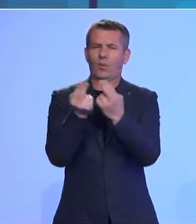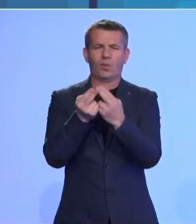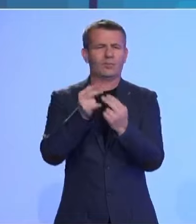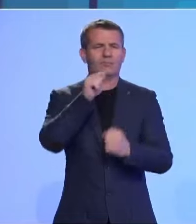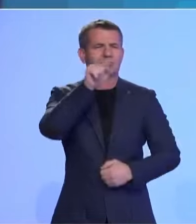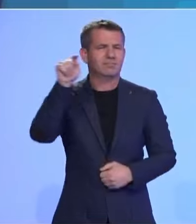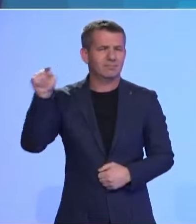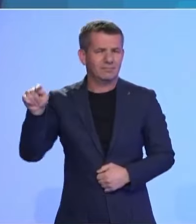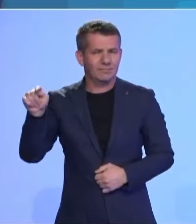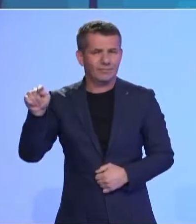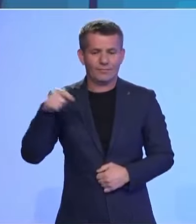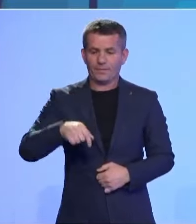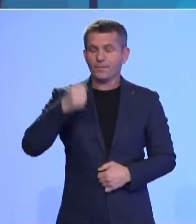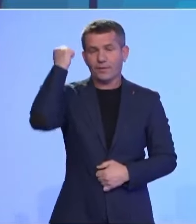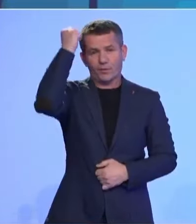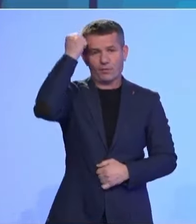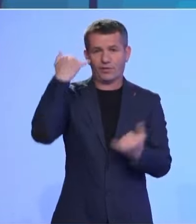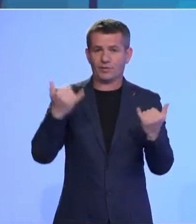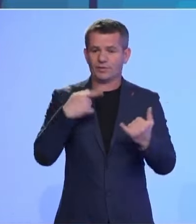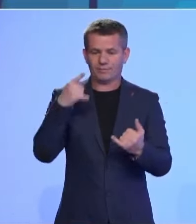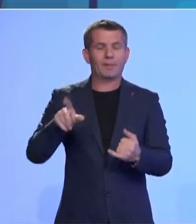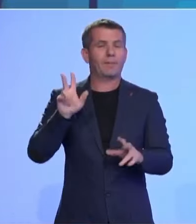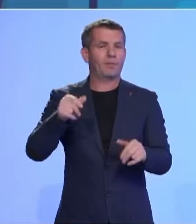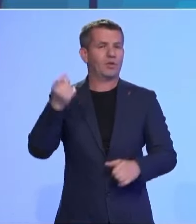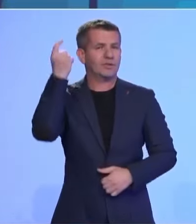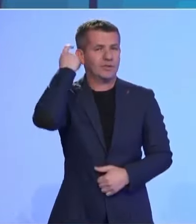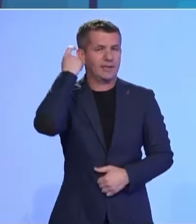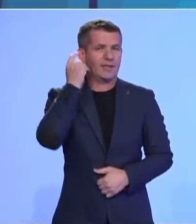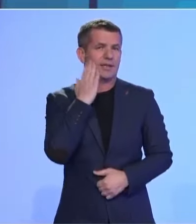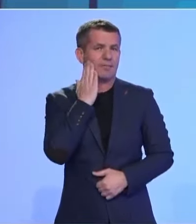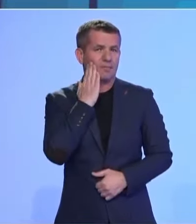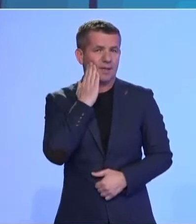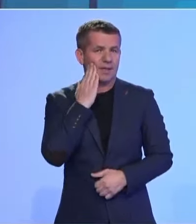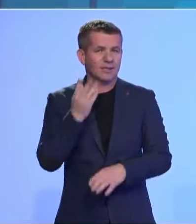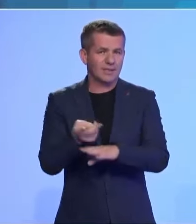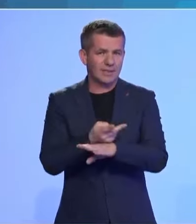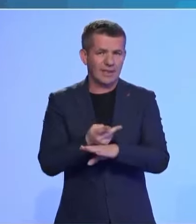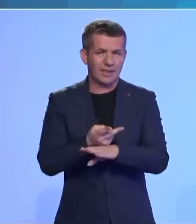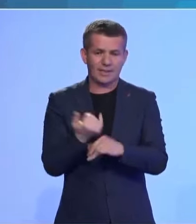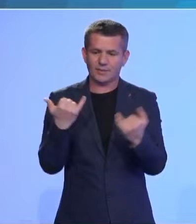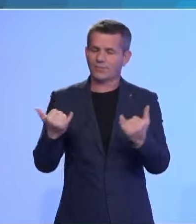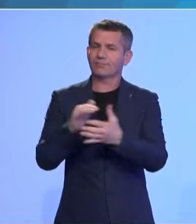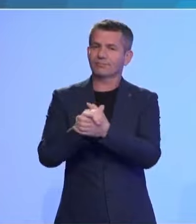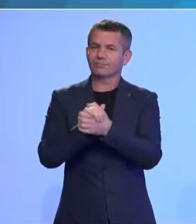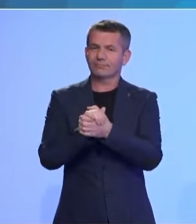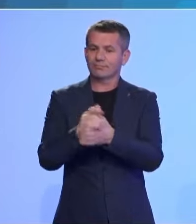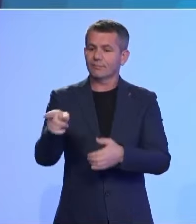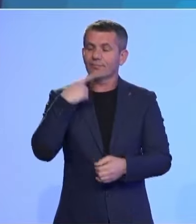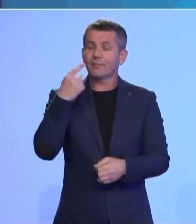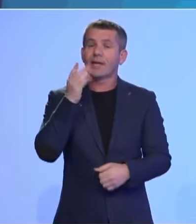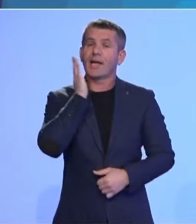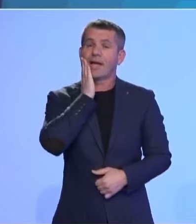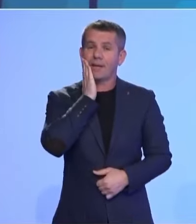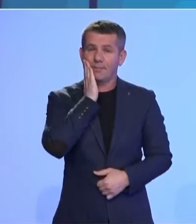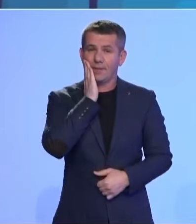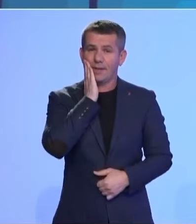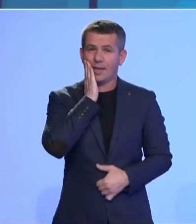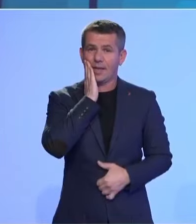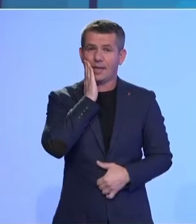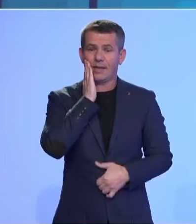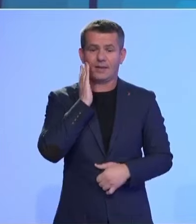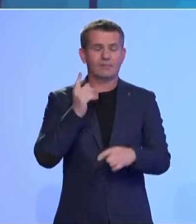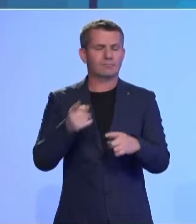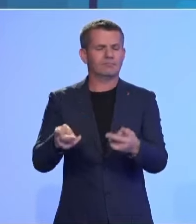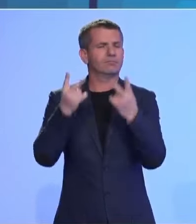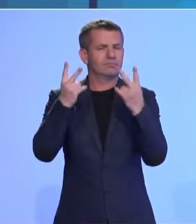Esot, Kosovën e ka uruar edhe sekretari amerikani shtetit Anthony Blinken, i cili deklaron se shtetet e bashkuarat të Amerikës e